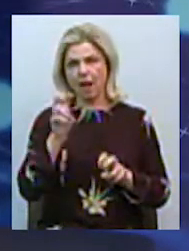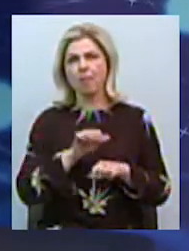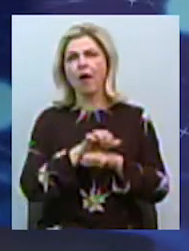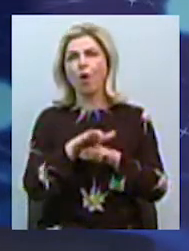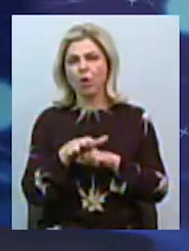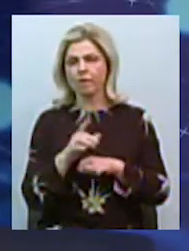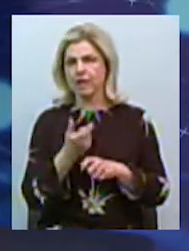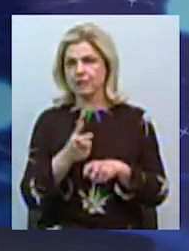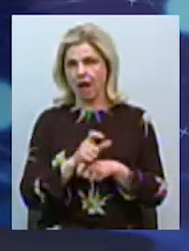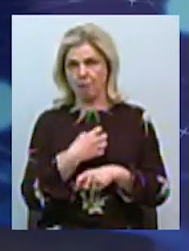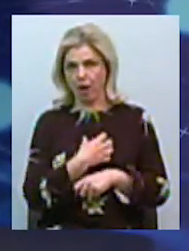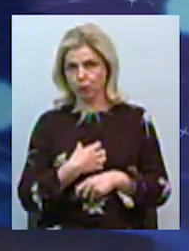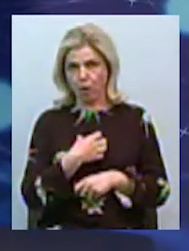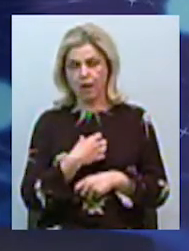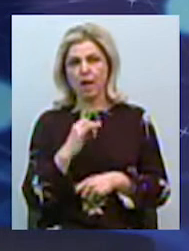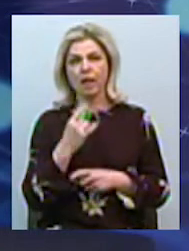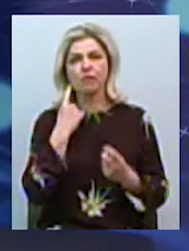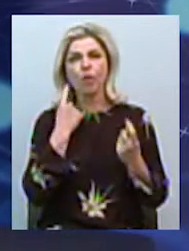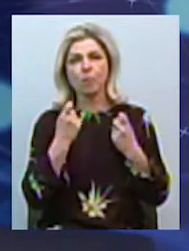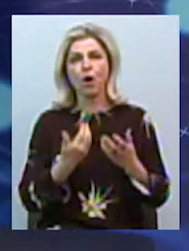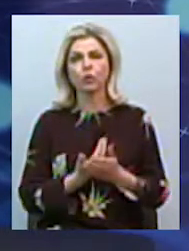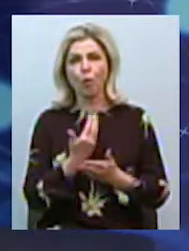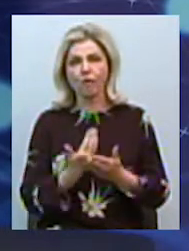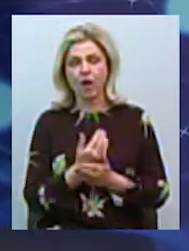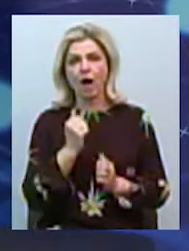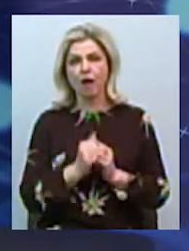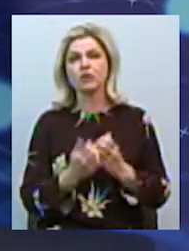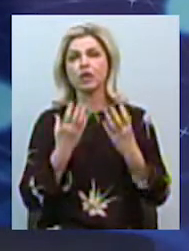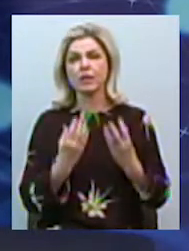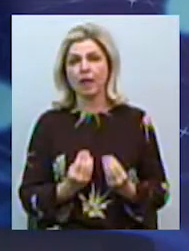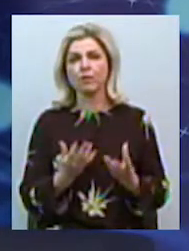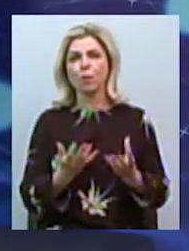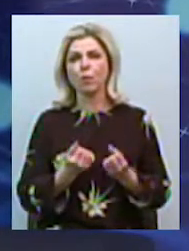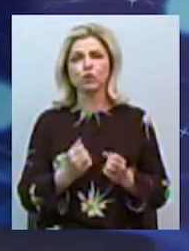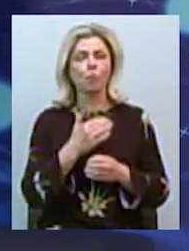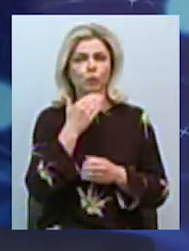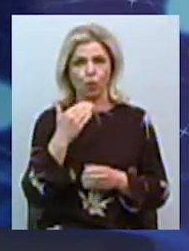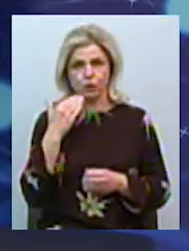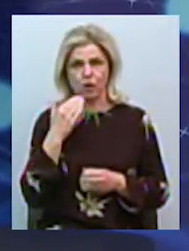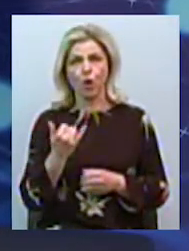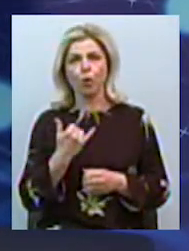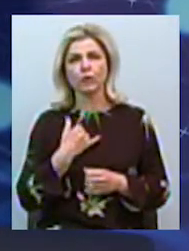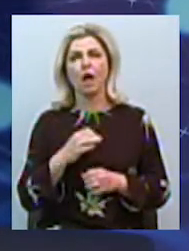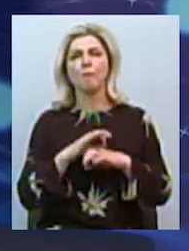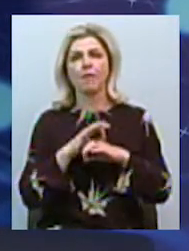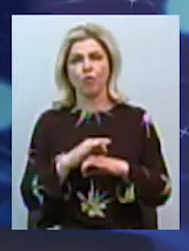І нова інформація ежедневно ми получаємо множество. У нас проходять вебинари